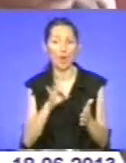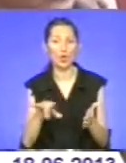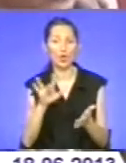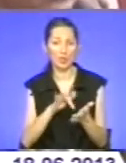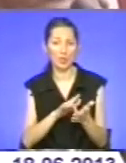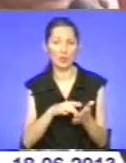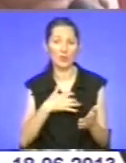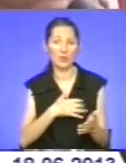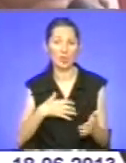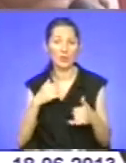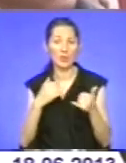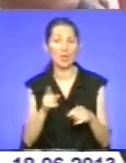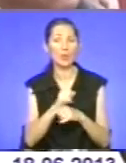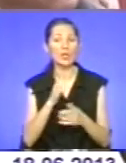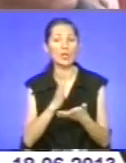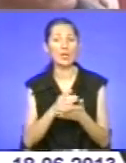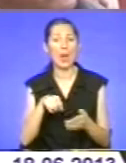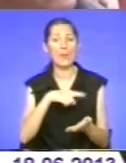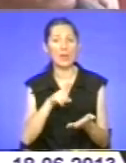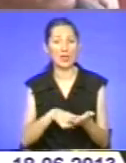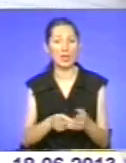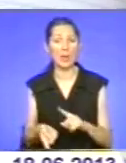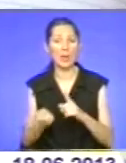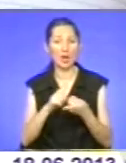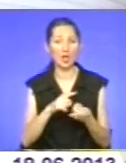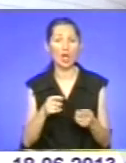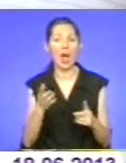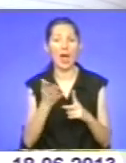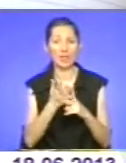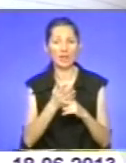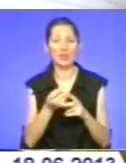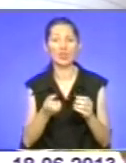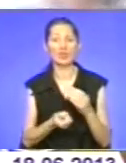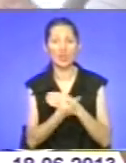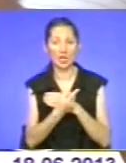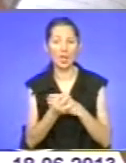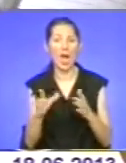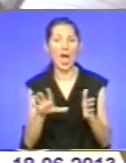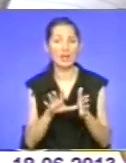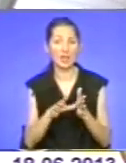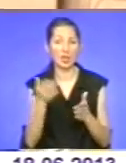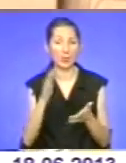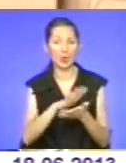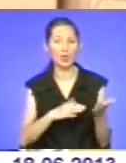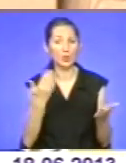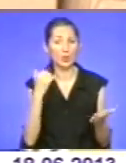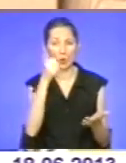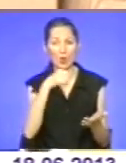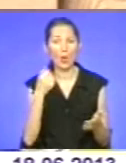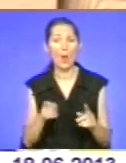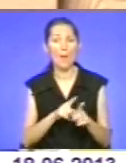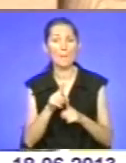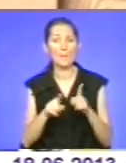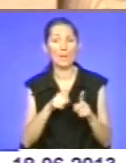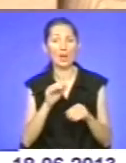Важливим для Тернопільщини є питання переходу на альтернативні джерела енергії. Протягом минулого року переобладнали близько 200 котелень,